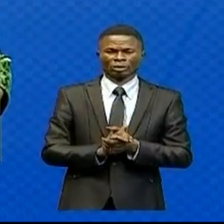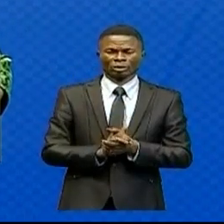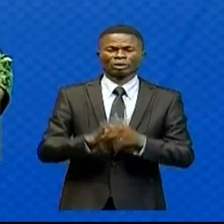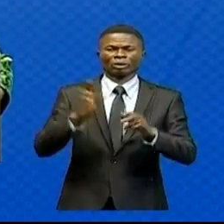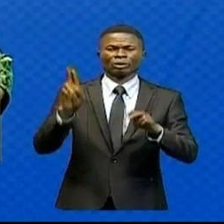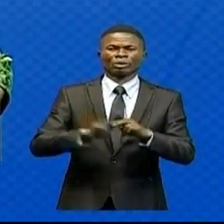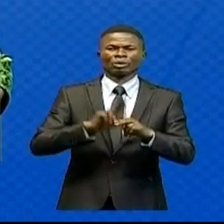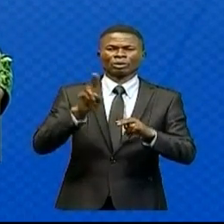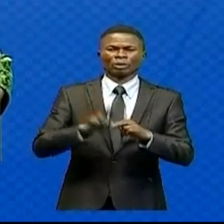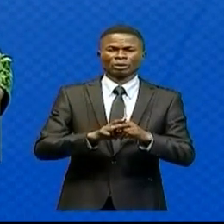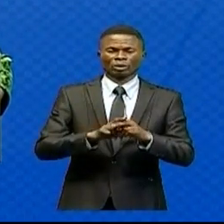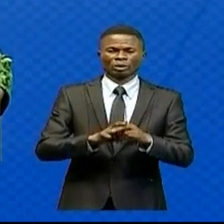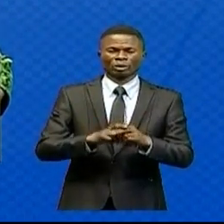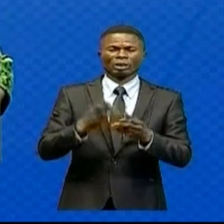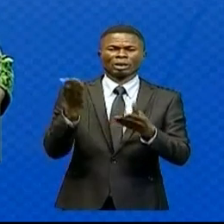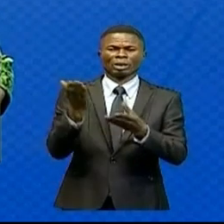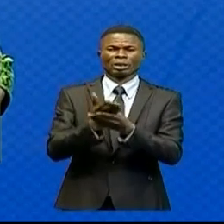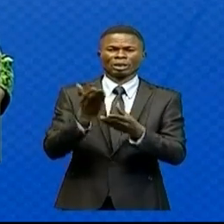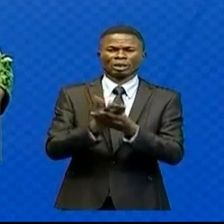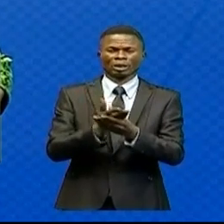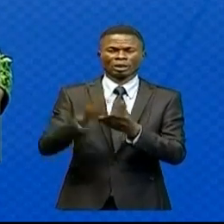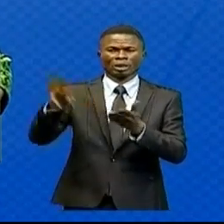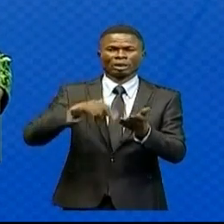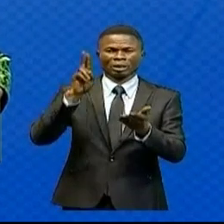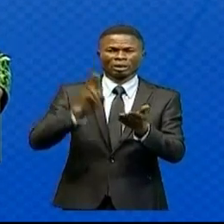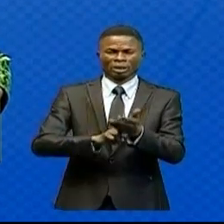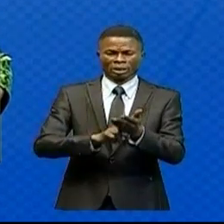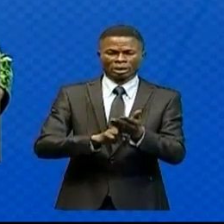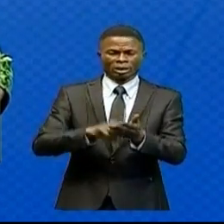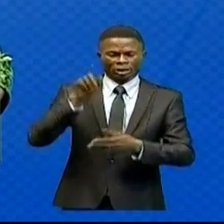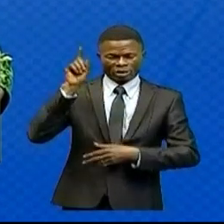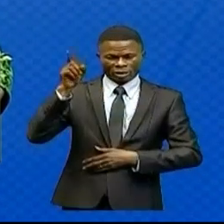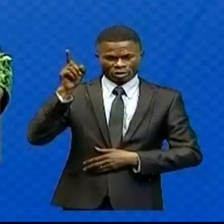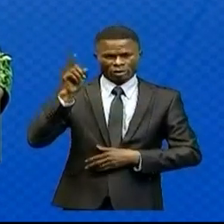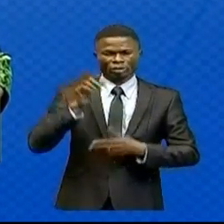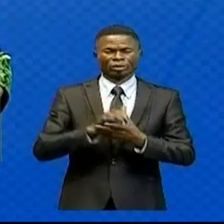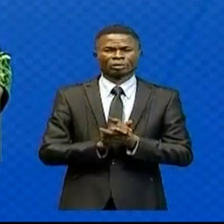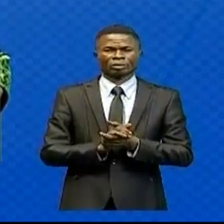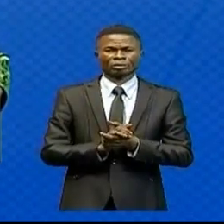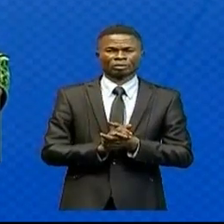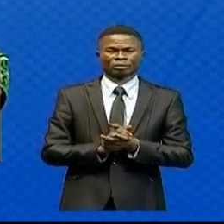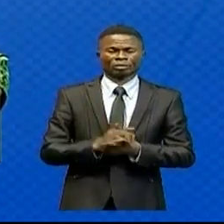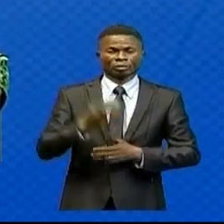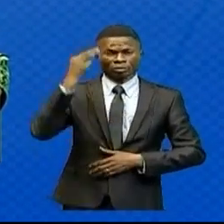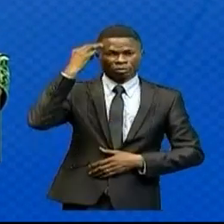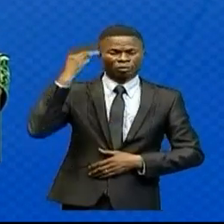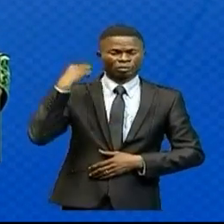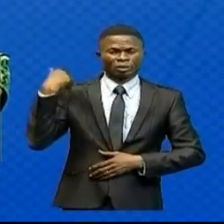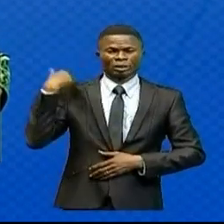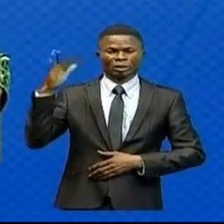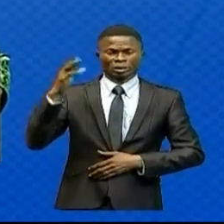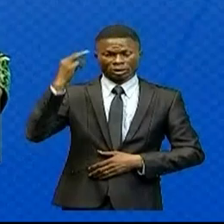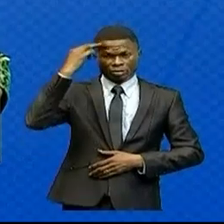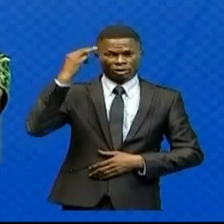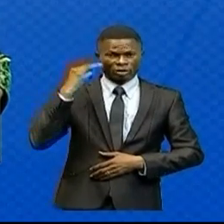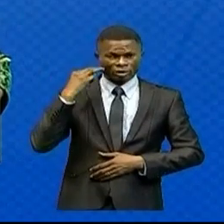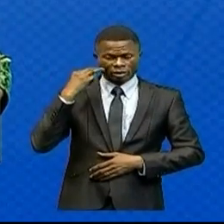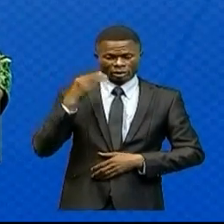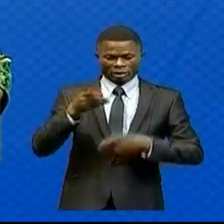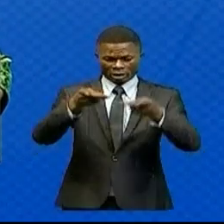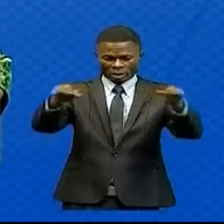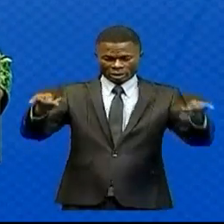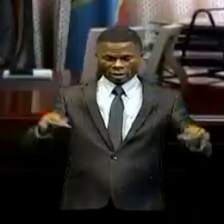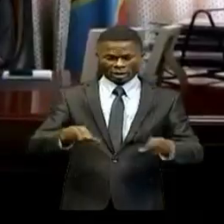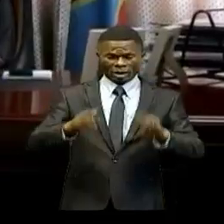œuvre du mémorandum d'entente signé à Abu Dhabi. Le ministre d'État, ministre de l'Ubanisme